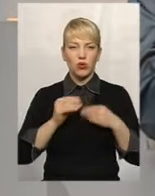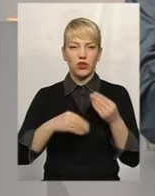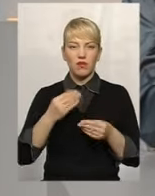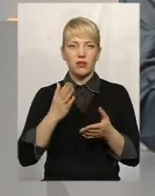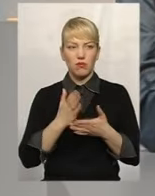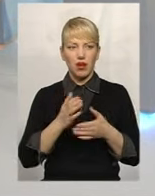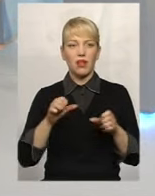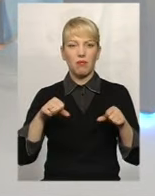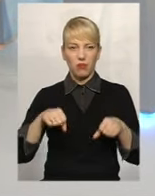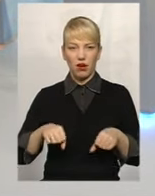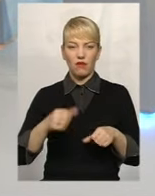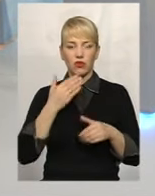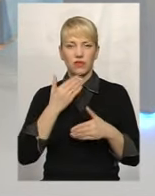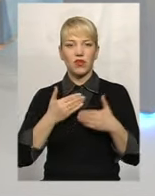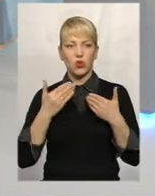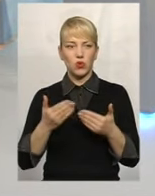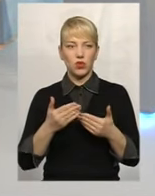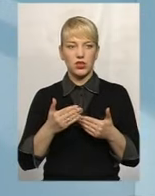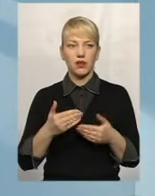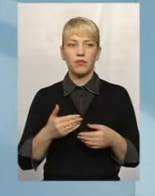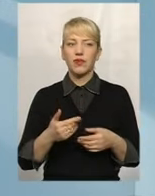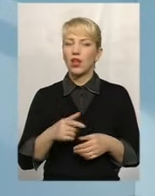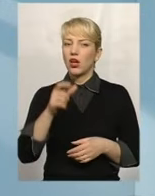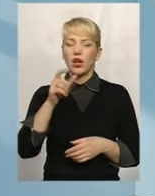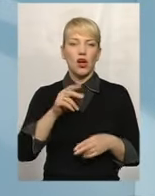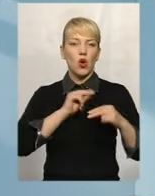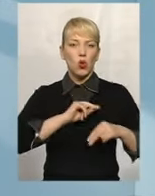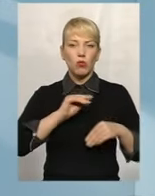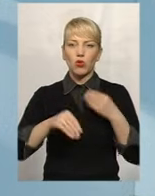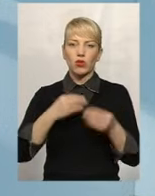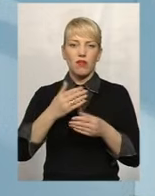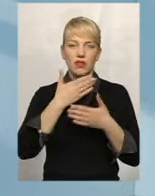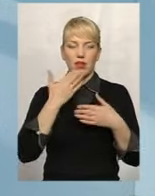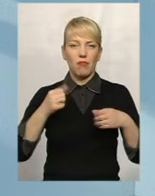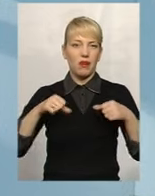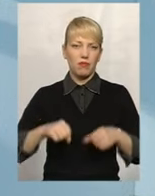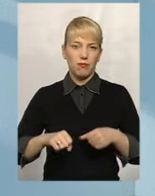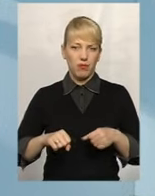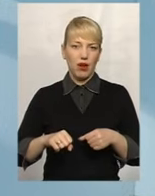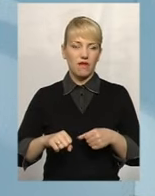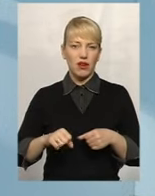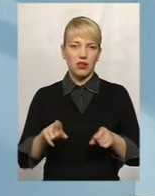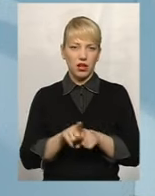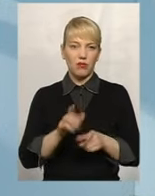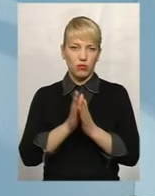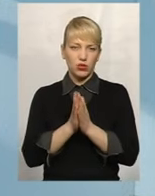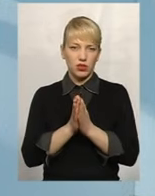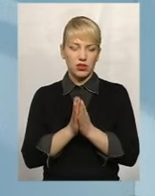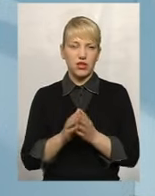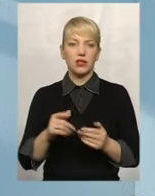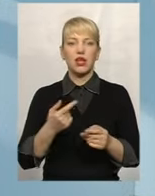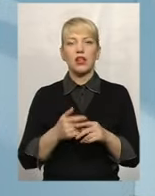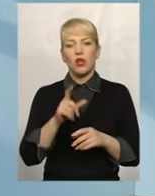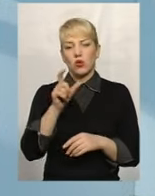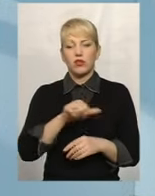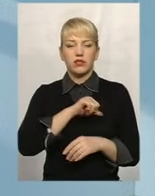звернутися з таким? Це є вже порушення? Ні, він не має права. Це має бути волевиявлене на самого працівника. Це за його сімейними